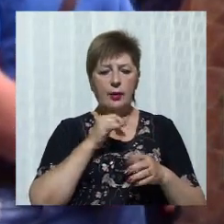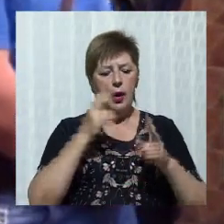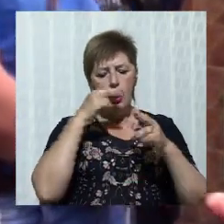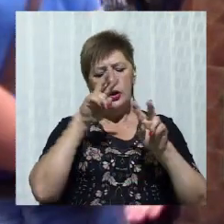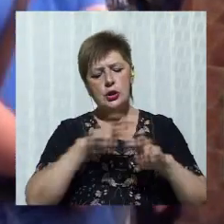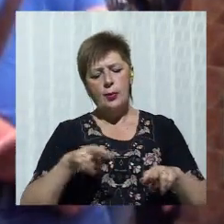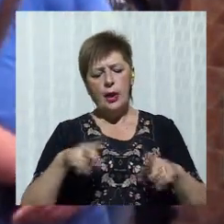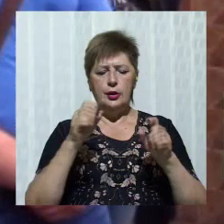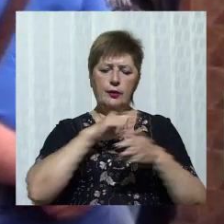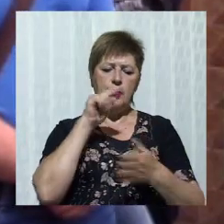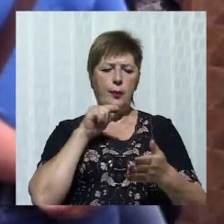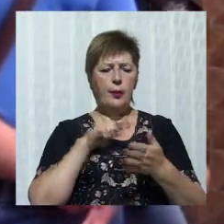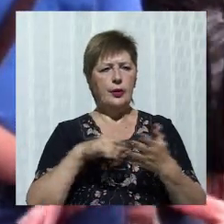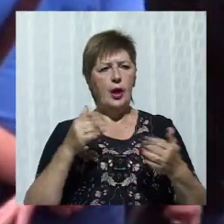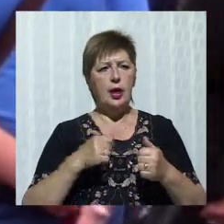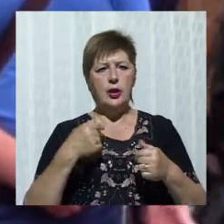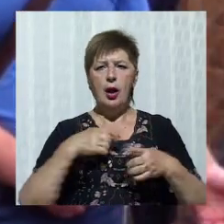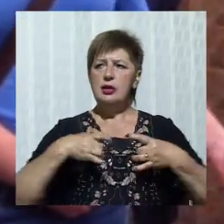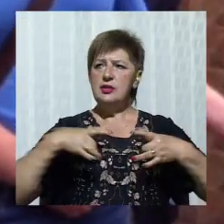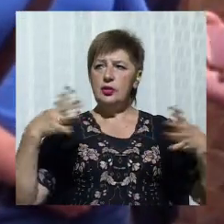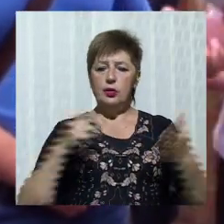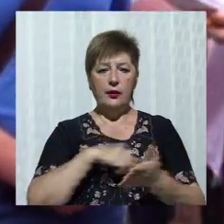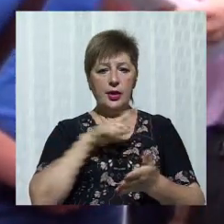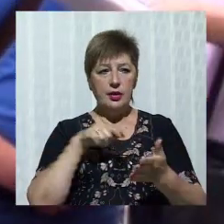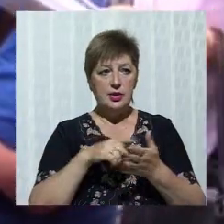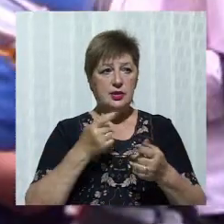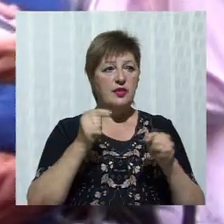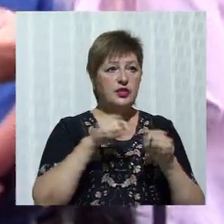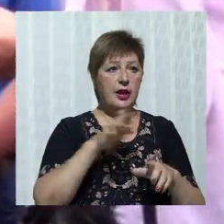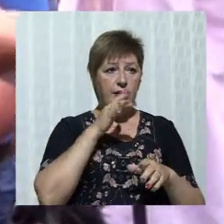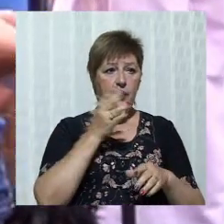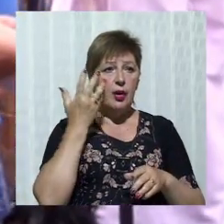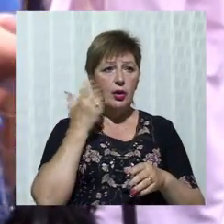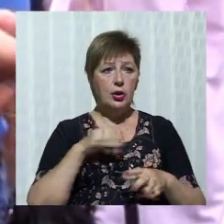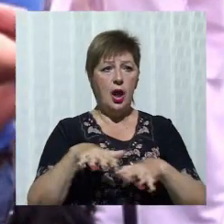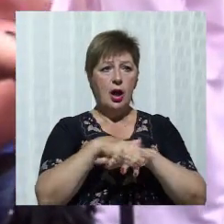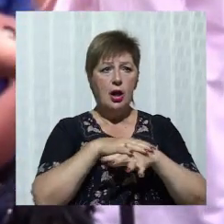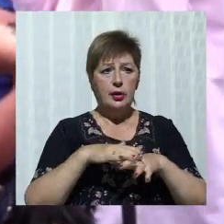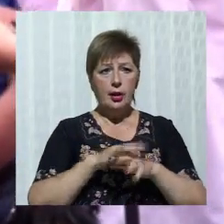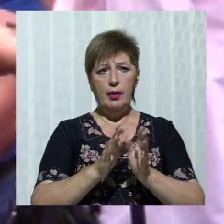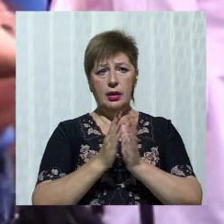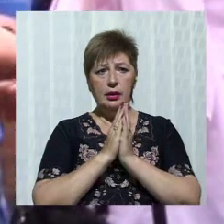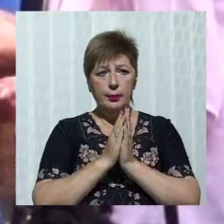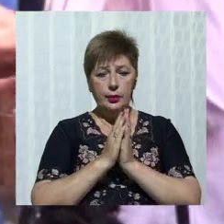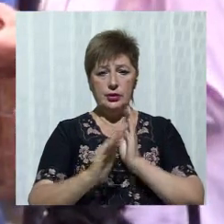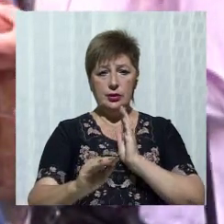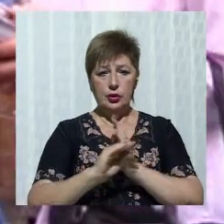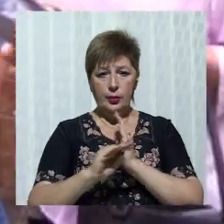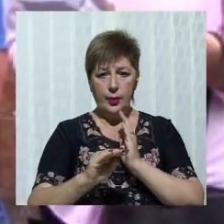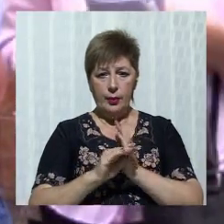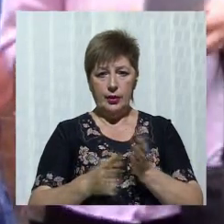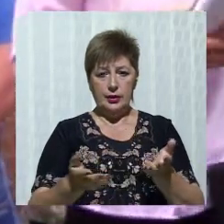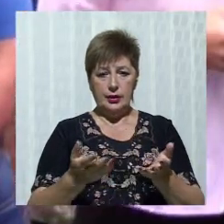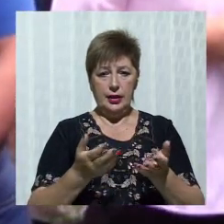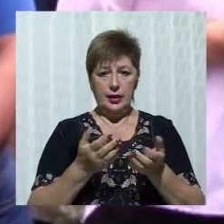значна частина громади вимагає того, аби все ж таки День міста святкувався за рахунок міських